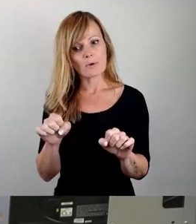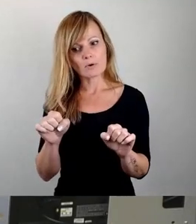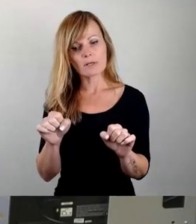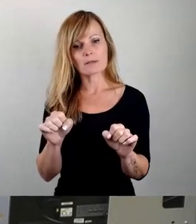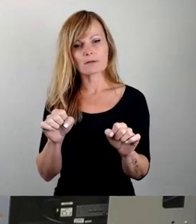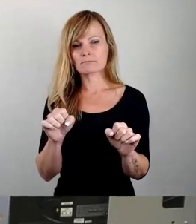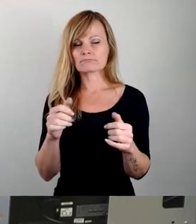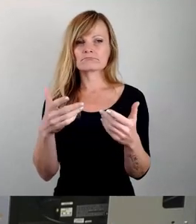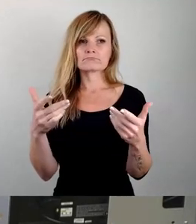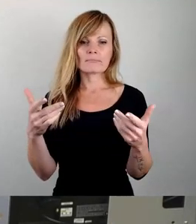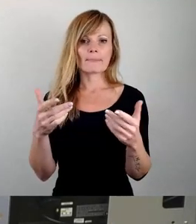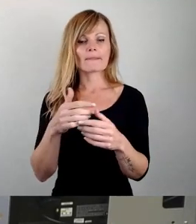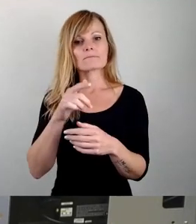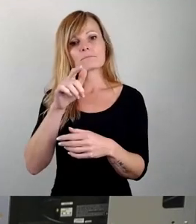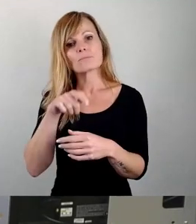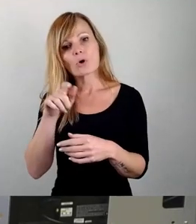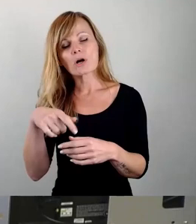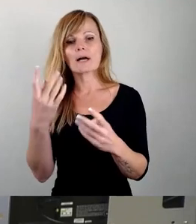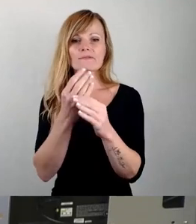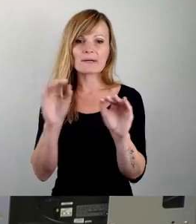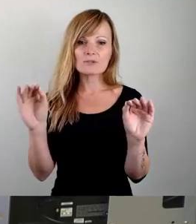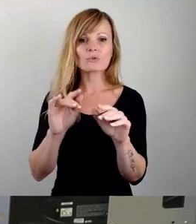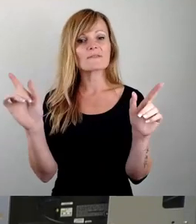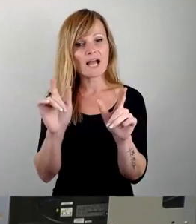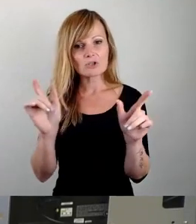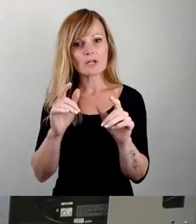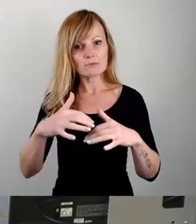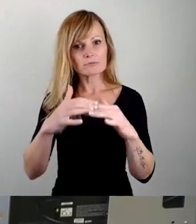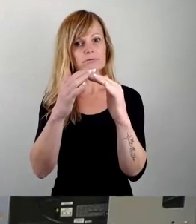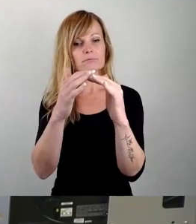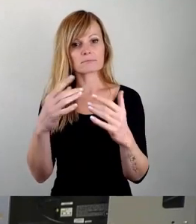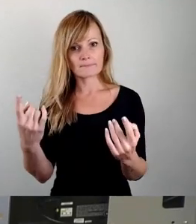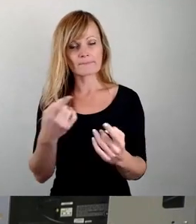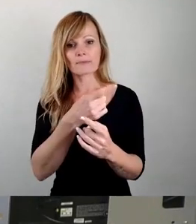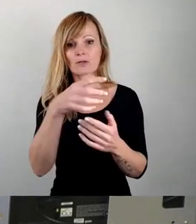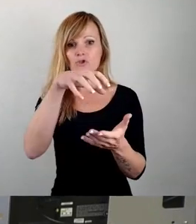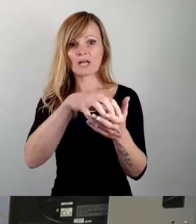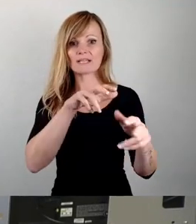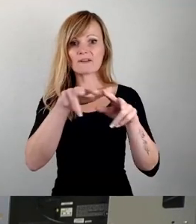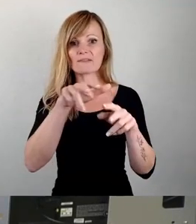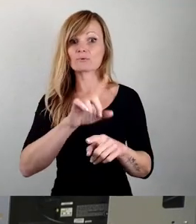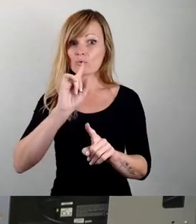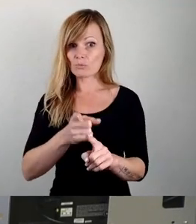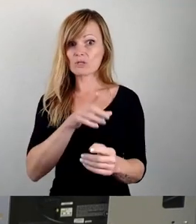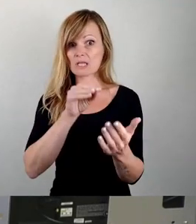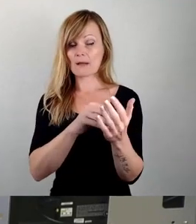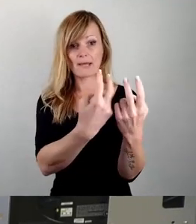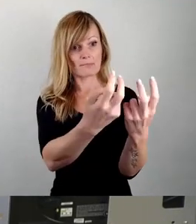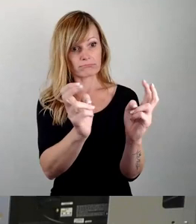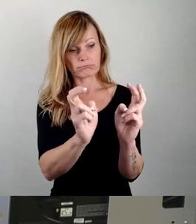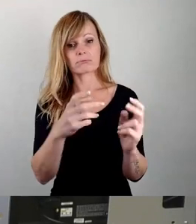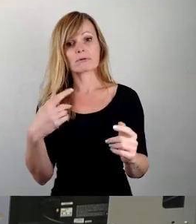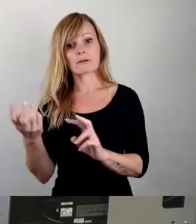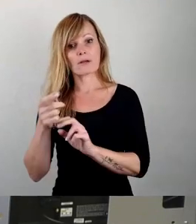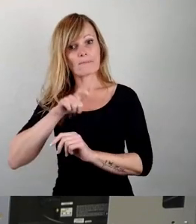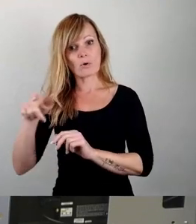eine Bürgerinformationsveranstaltung zu generieren, wo die Stadtverwaltung dann präsent sein muss und Antwort geben muss oder im